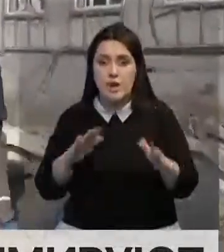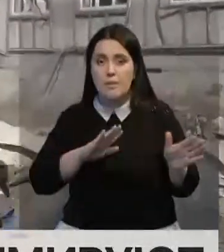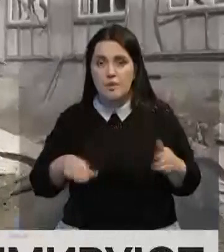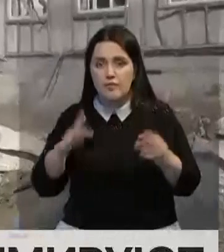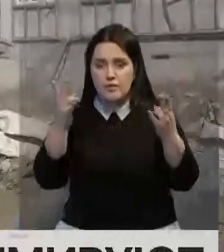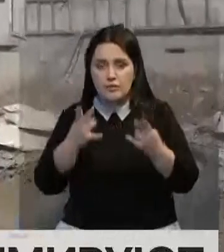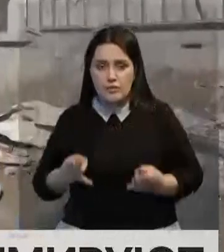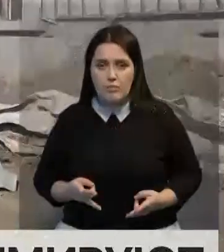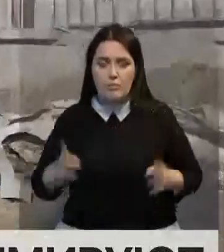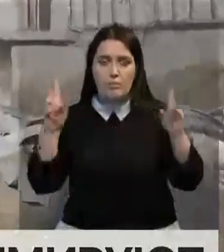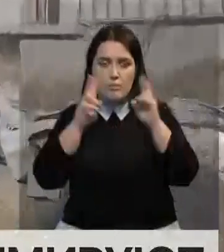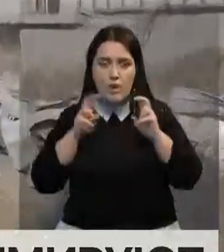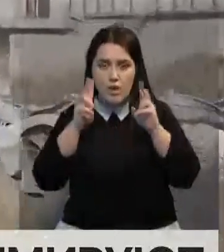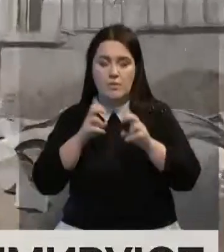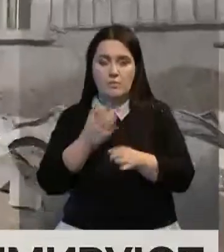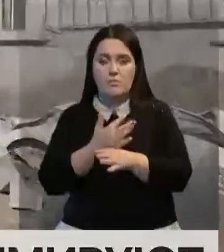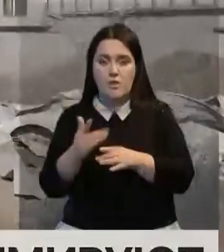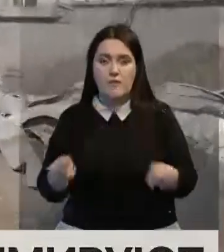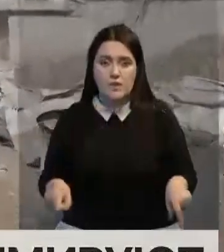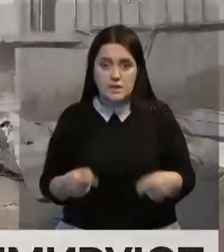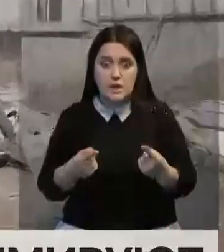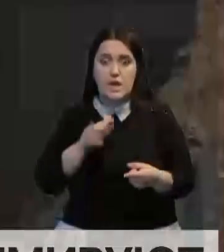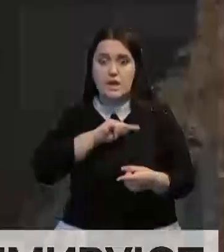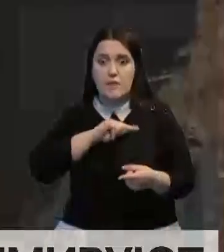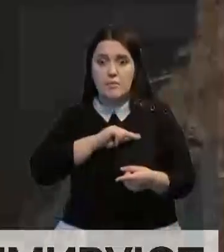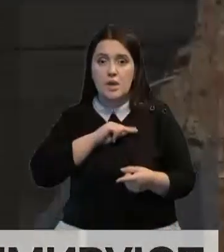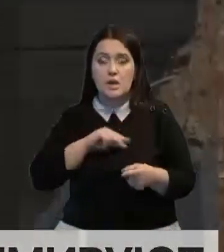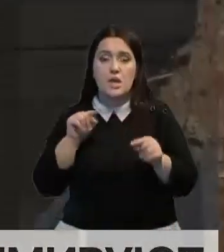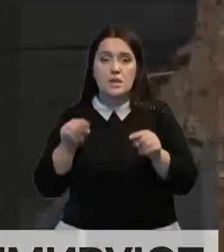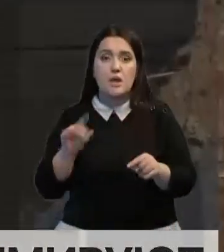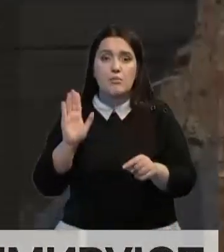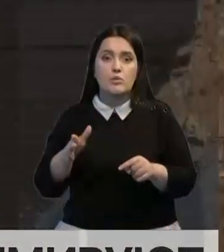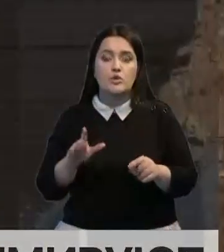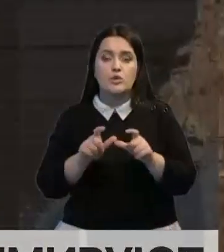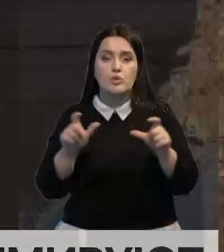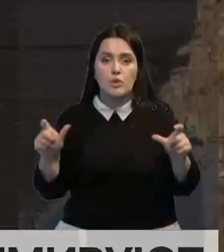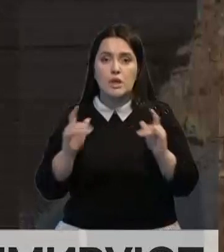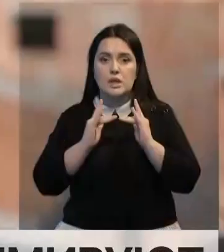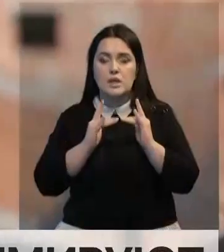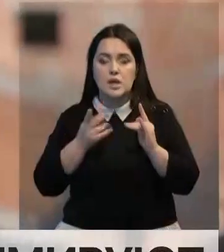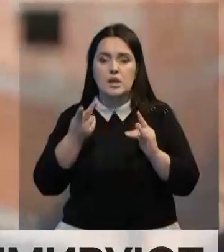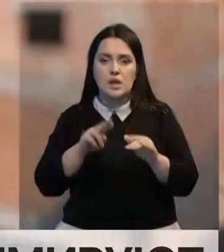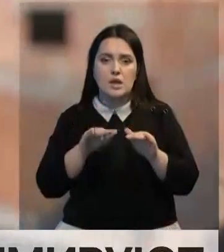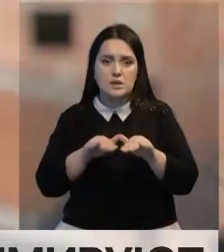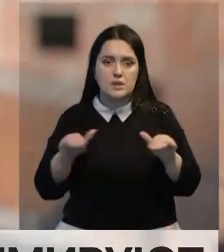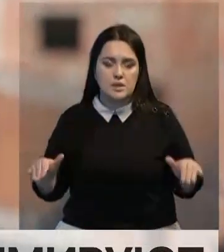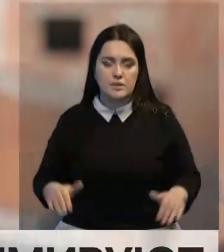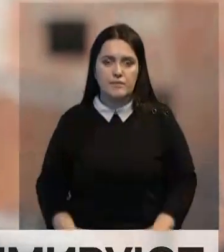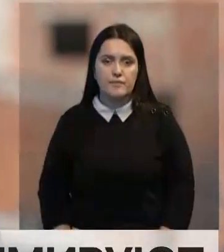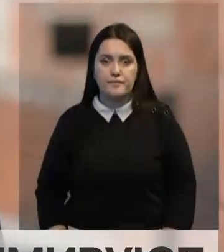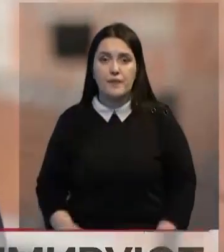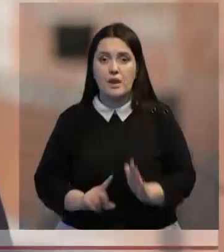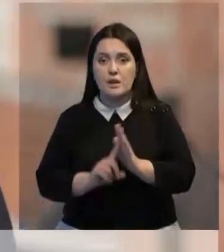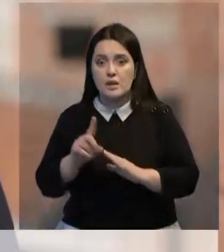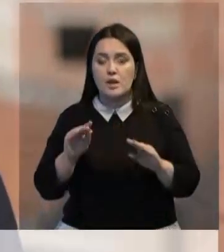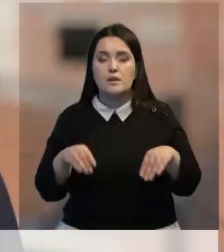необходимых экспертиз и последующих восстановительных работ, здесь создадут школу-интернат для одаренных детей. Старта этому объекту мы